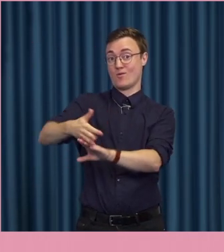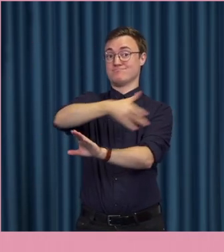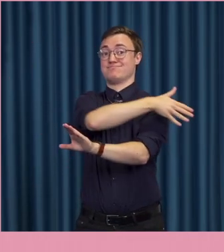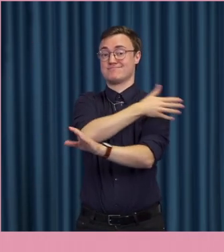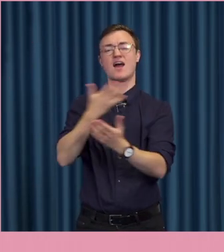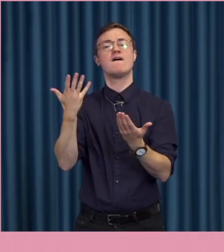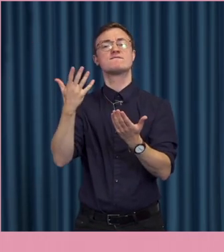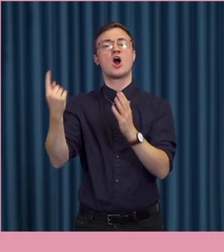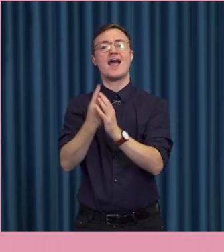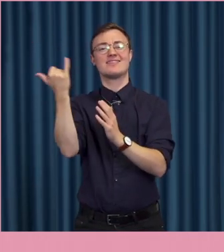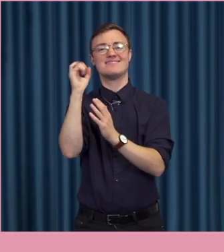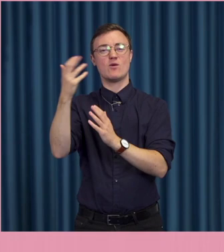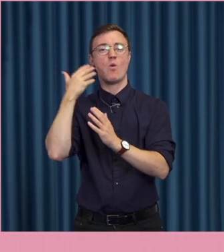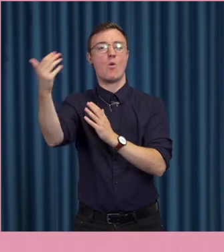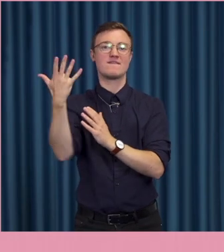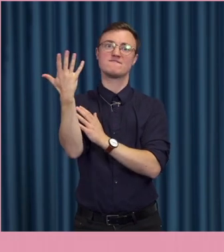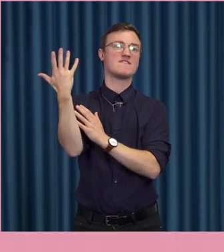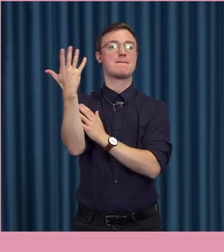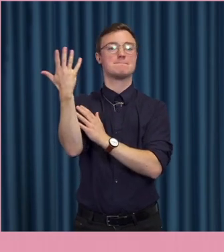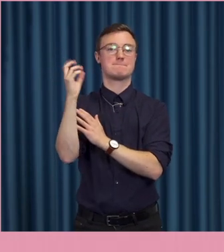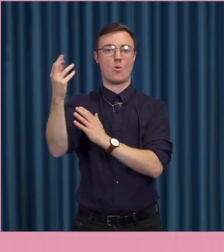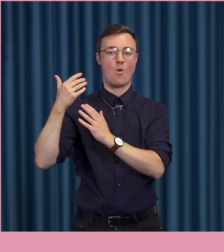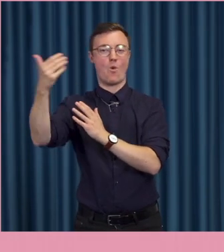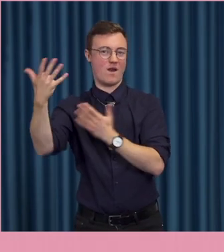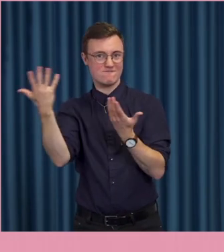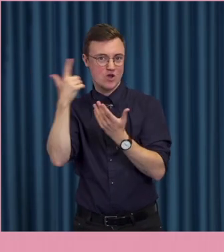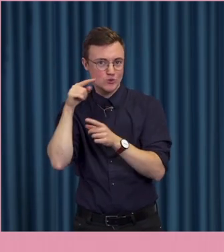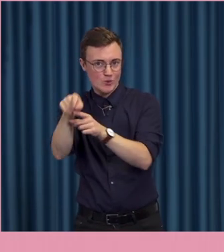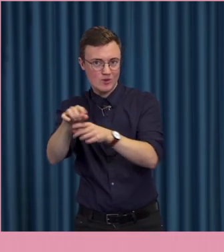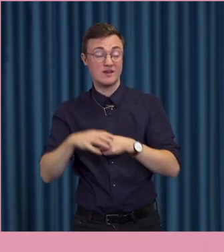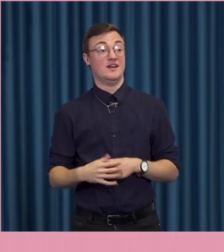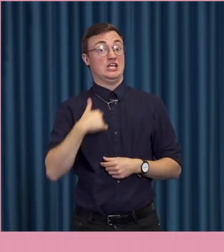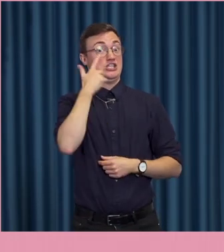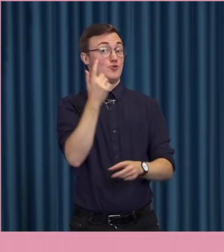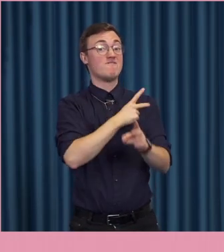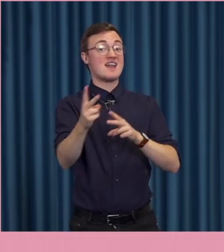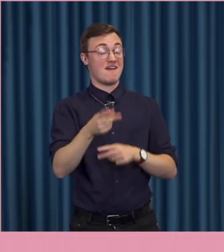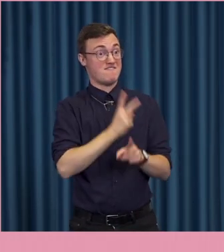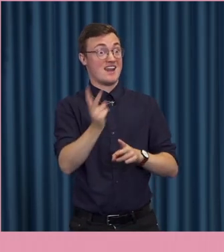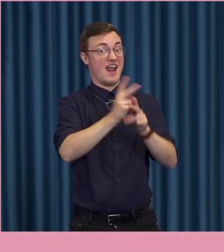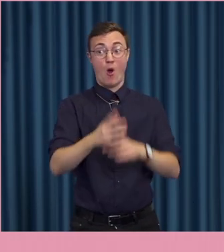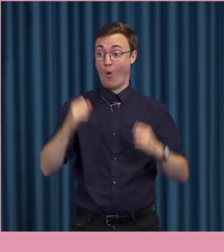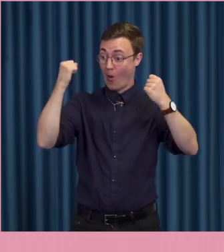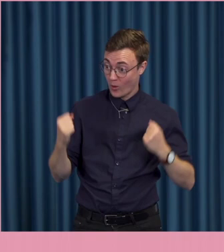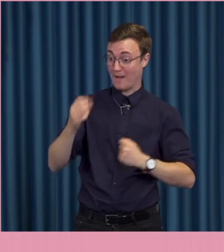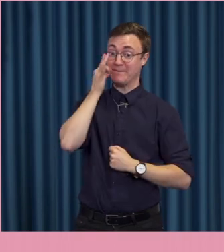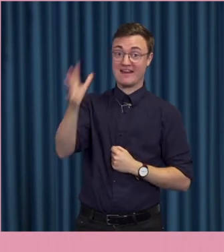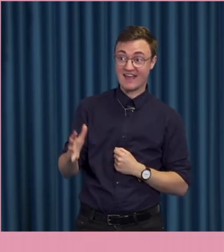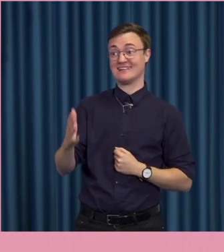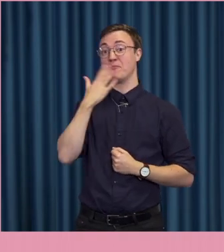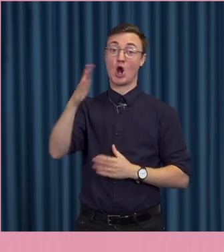Vad är vi om tio år då? Vad är jag om fem år? Vad tror du? Nej men jag tror det kommer bli värre. Kanon. Kul att vi avslutar med dig.